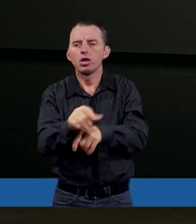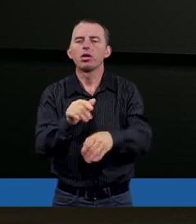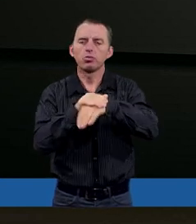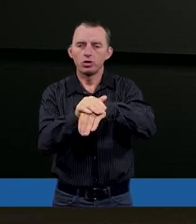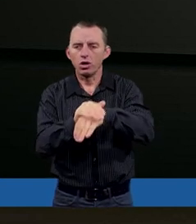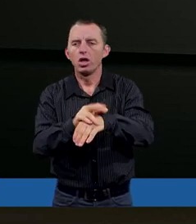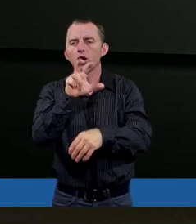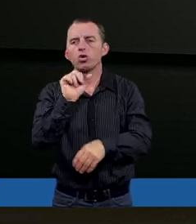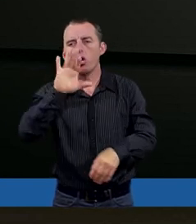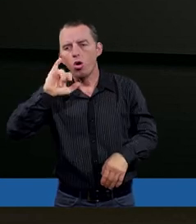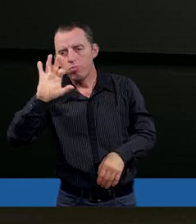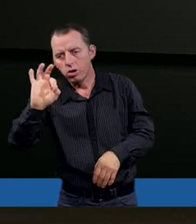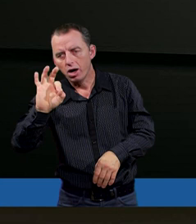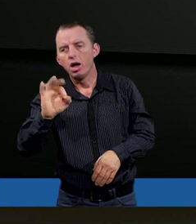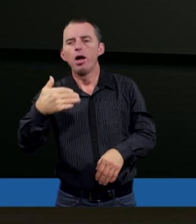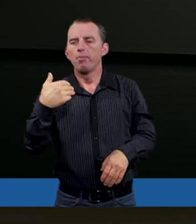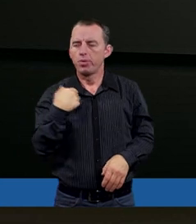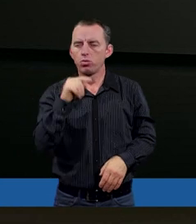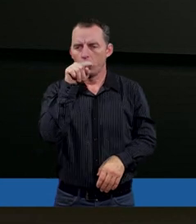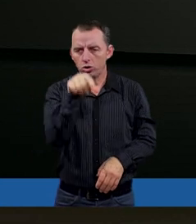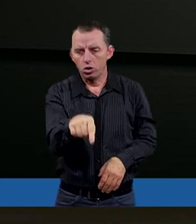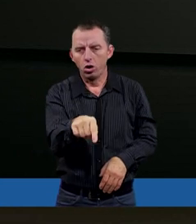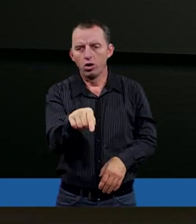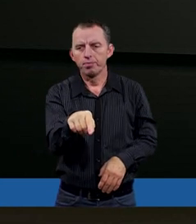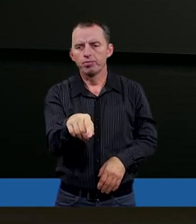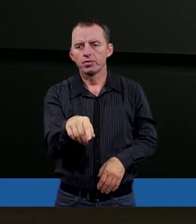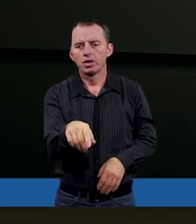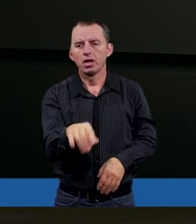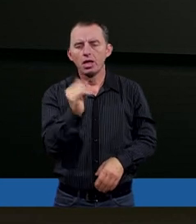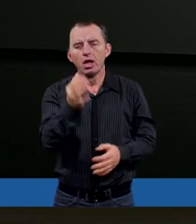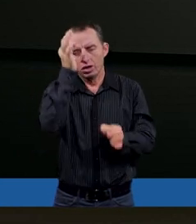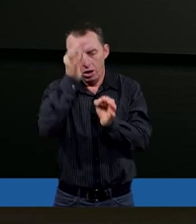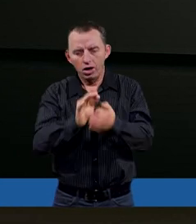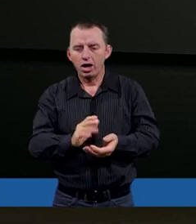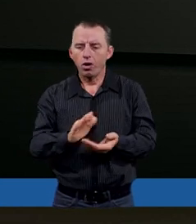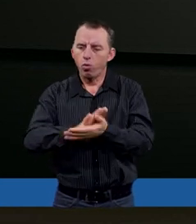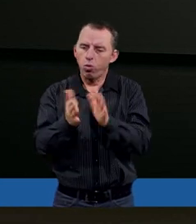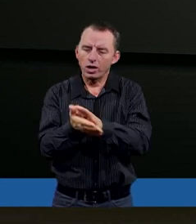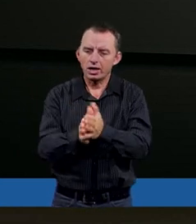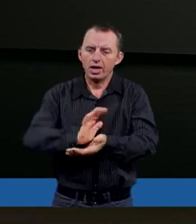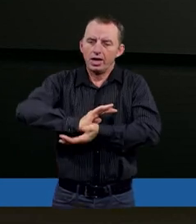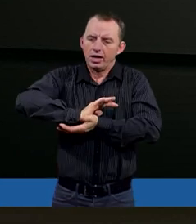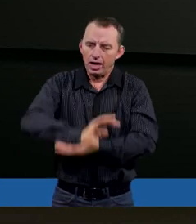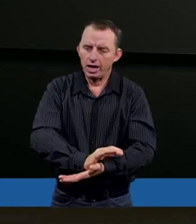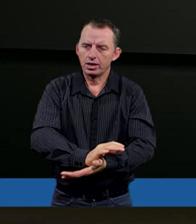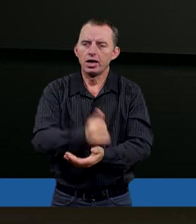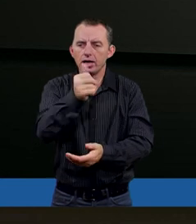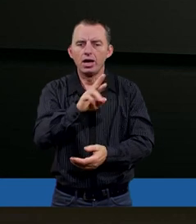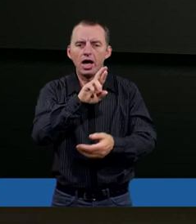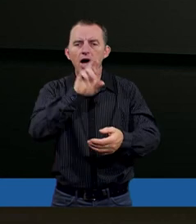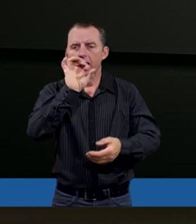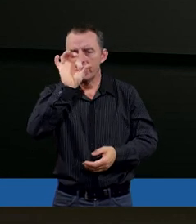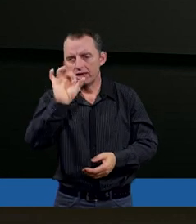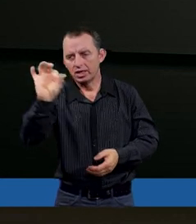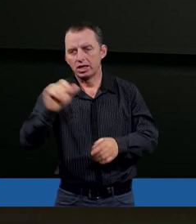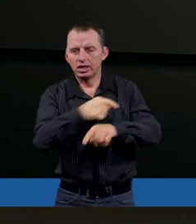przyjaciół Hioba, było to, że jakby kładli nacisk na tylko jeden rys Bożego